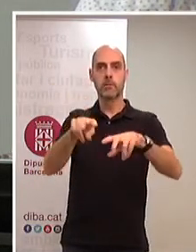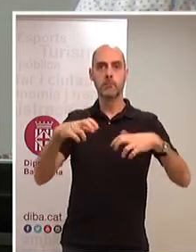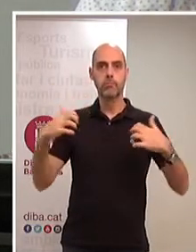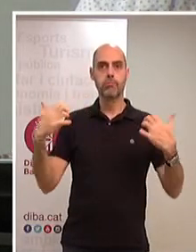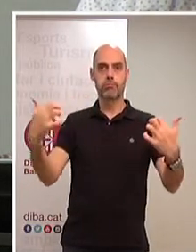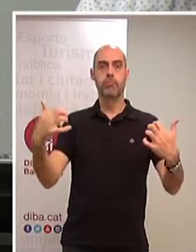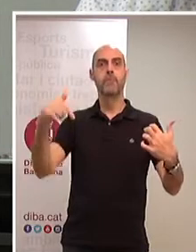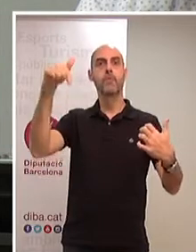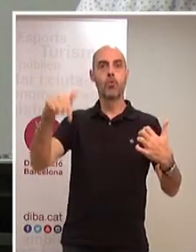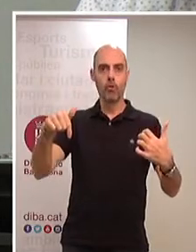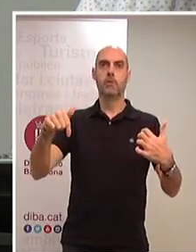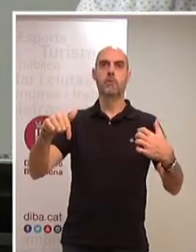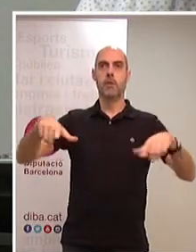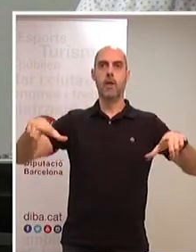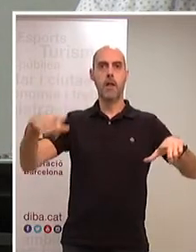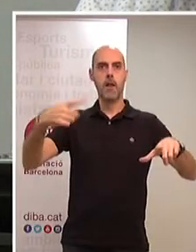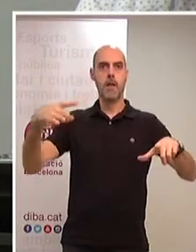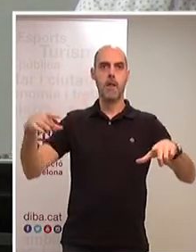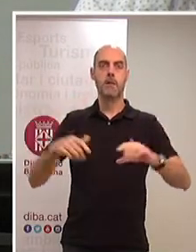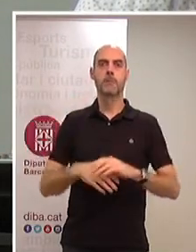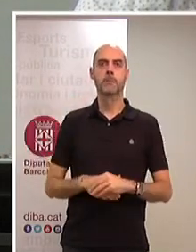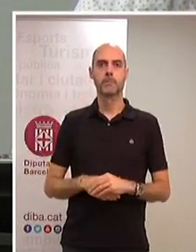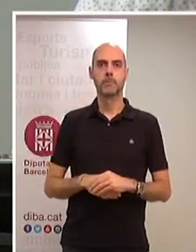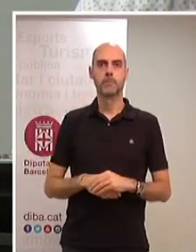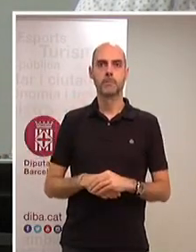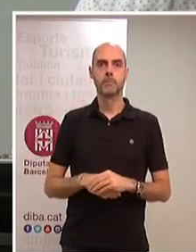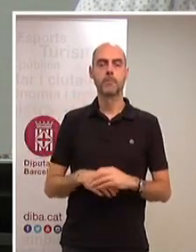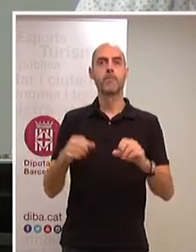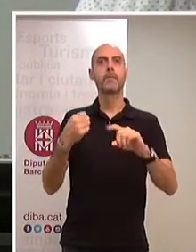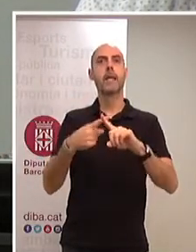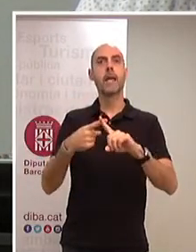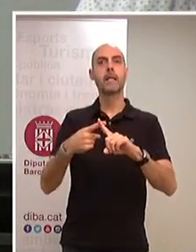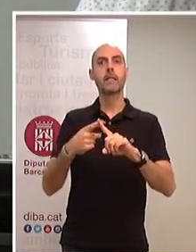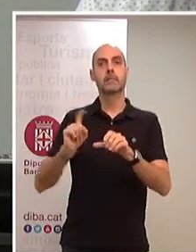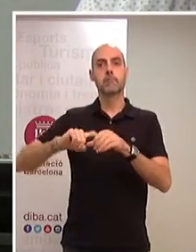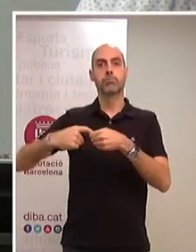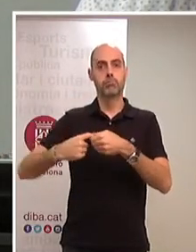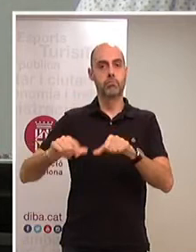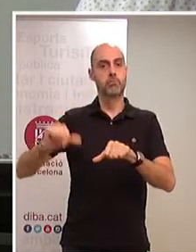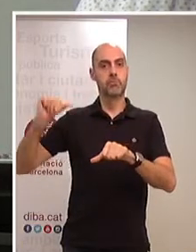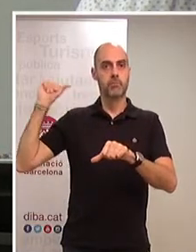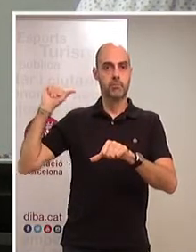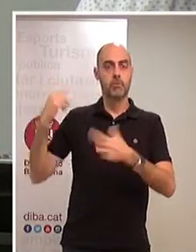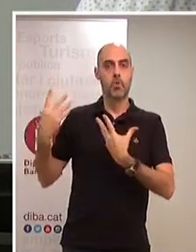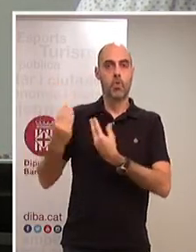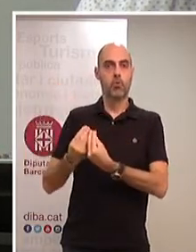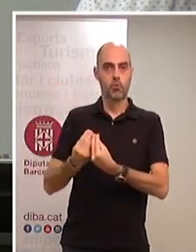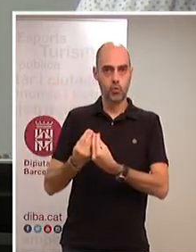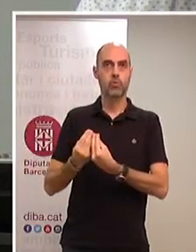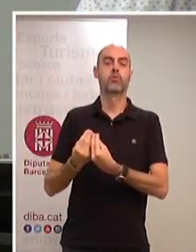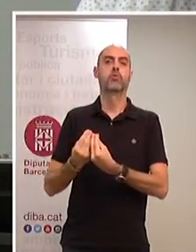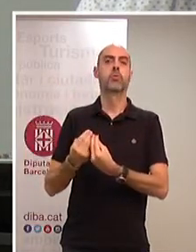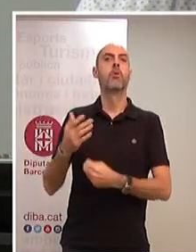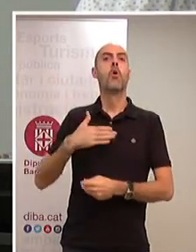aquest plenari. Els que han format govern amb mi, que hem tingut ocasió de planificar,